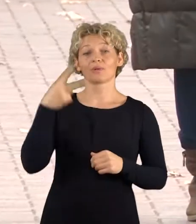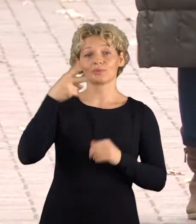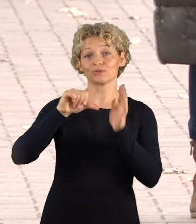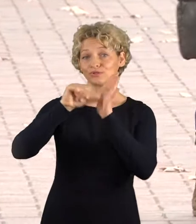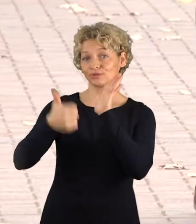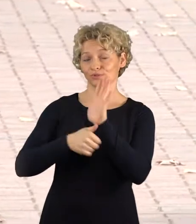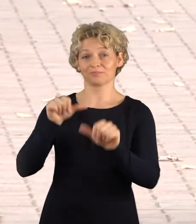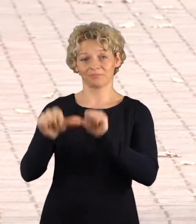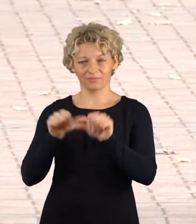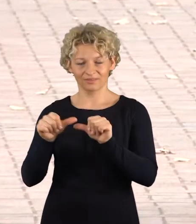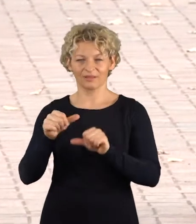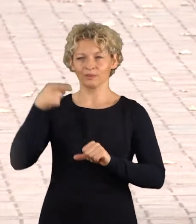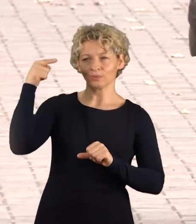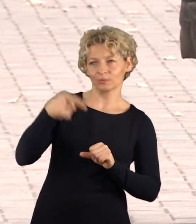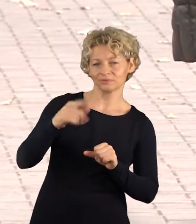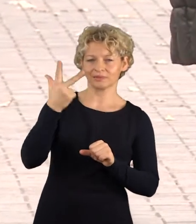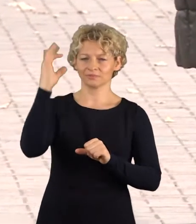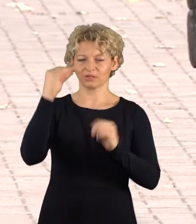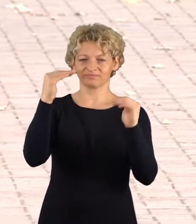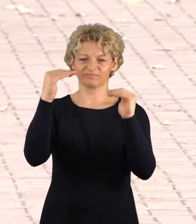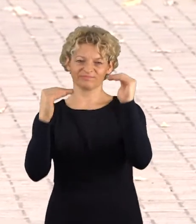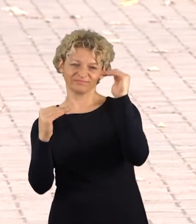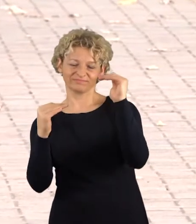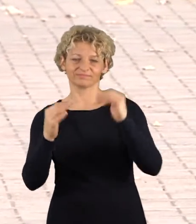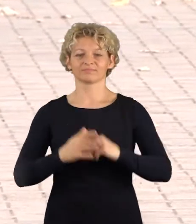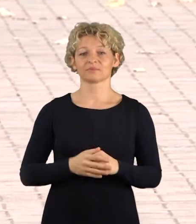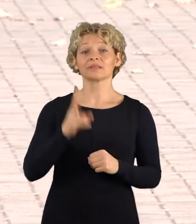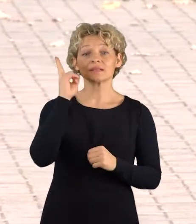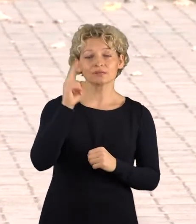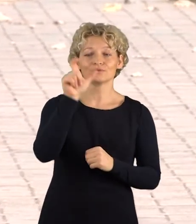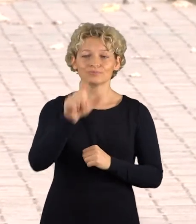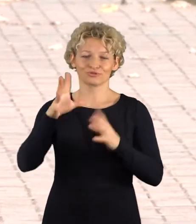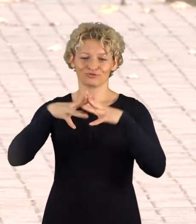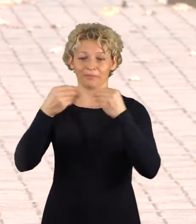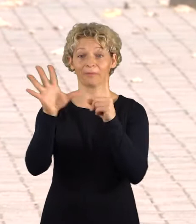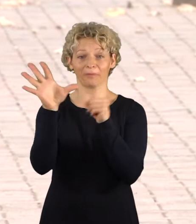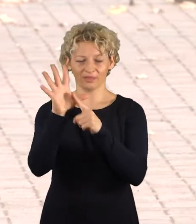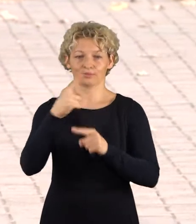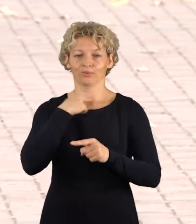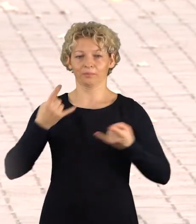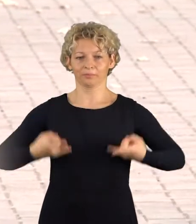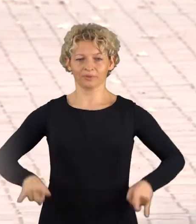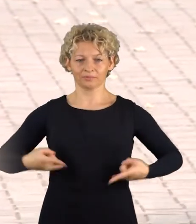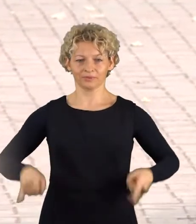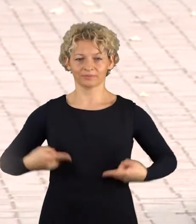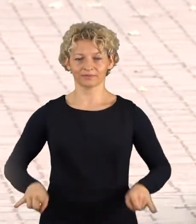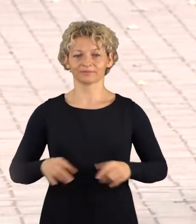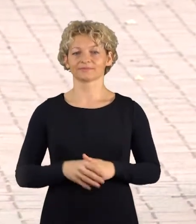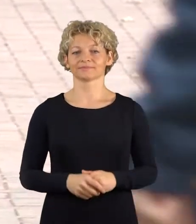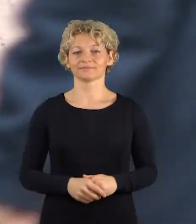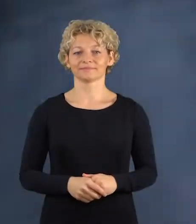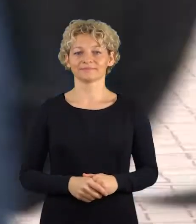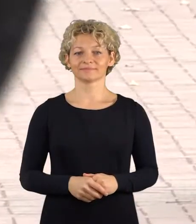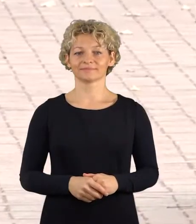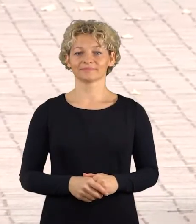metais, tai yra tūkstančių arba 3 procentais mažiau. Jau nekalbant apie daugią vaikę šeimas, kurio šiai dienai sudaro